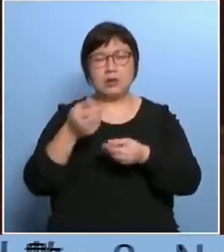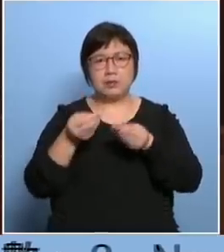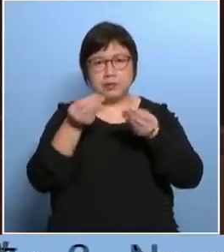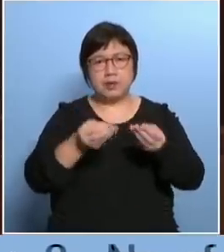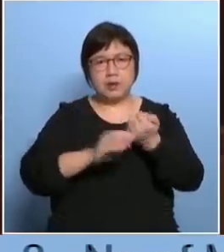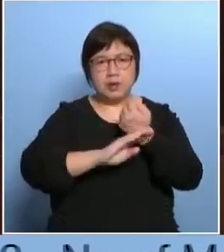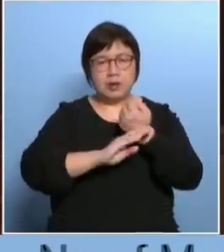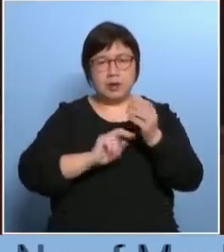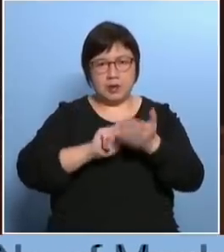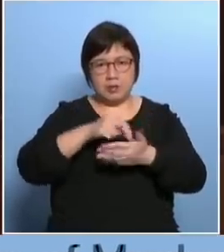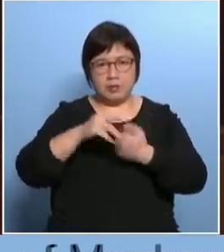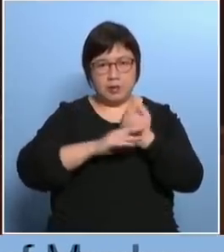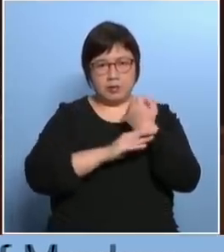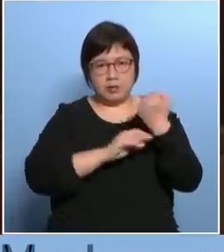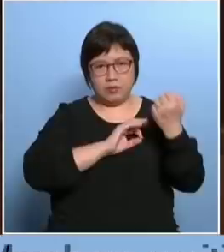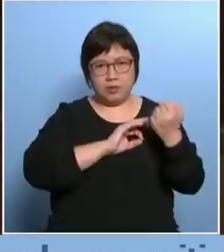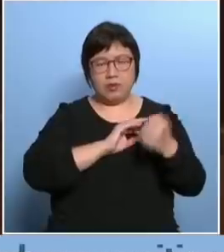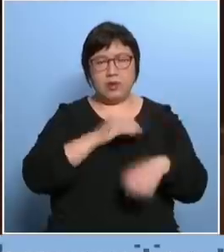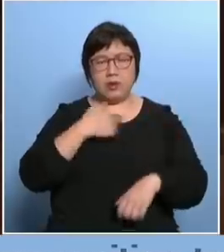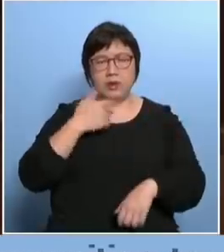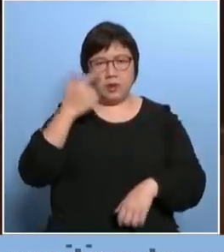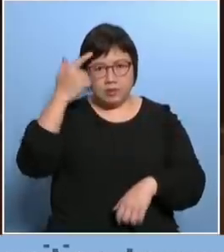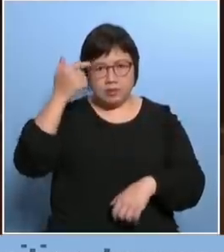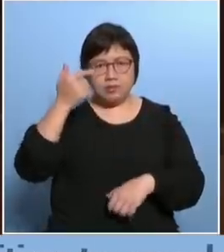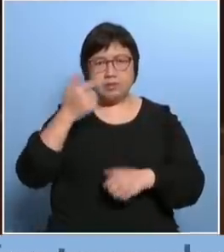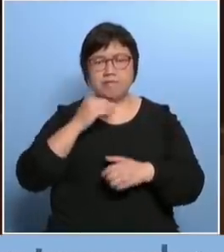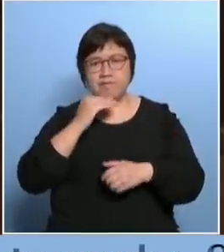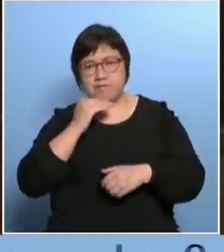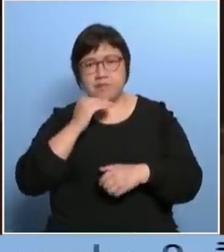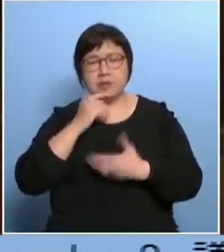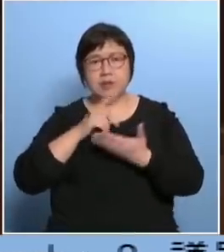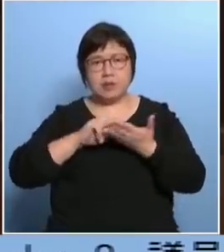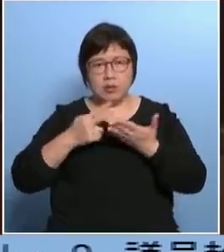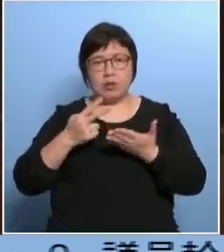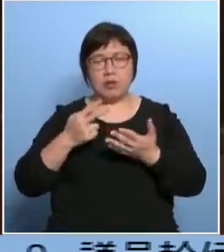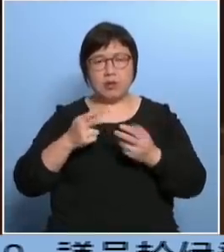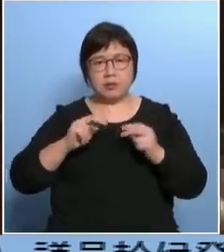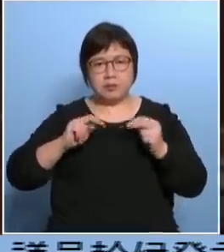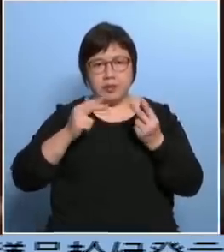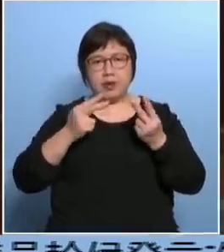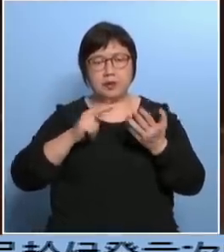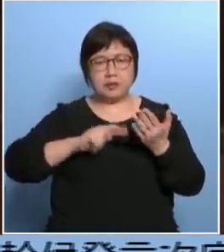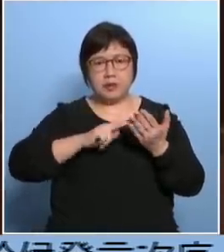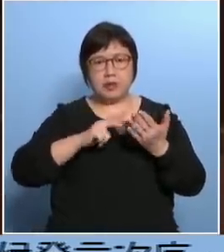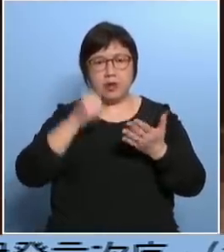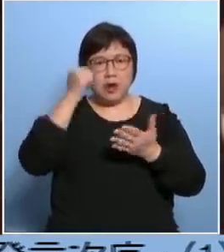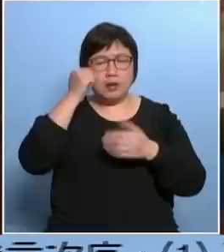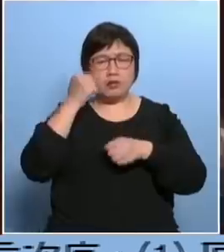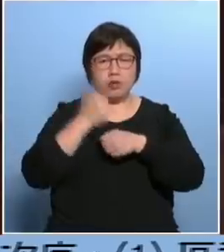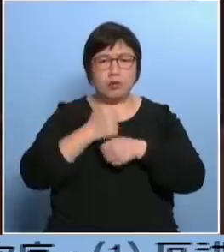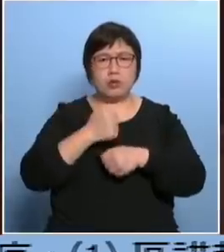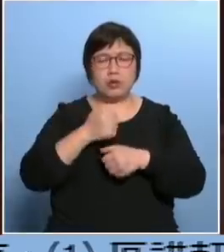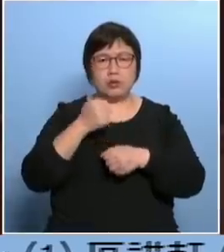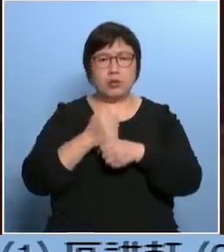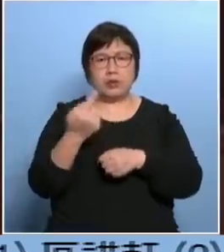我们期望是可以真的改善或者是改大幅去检讨这个法例既然那么难才能做到那你